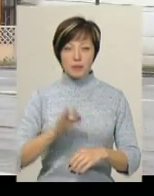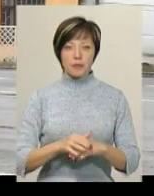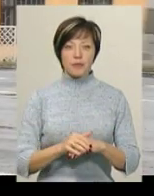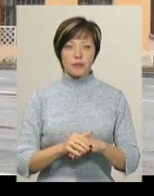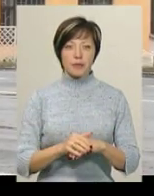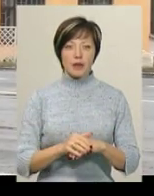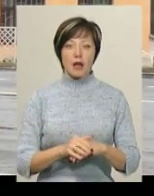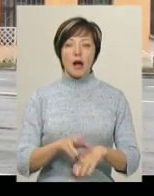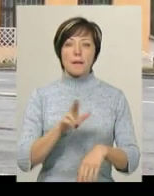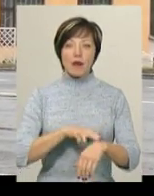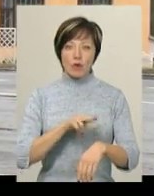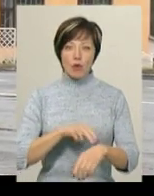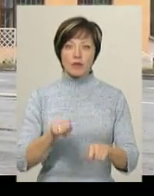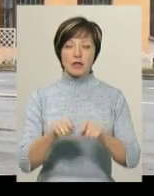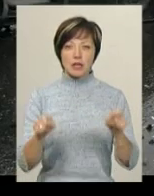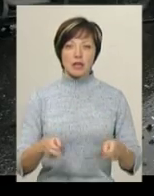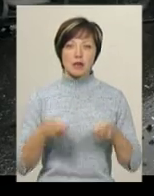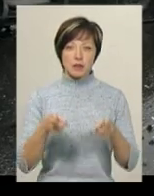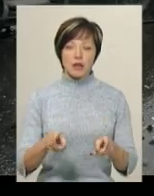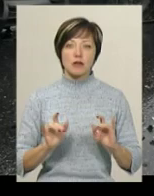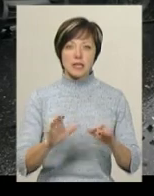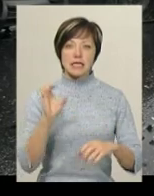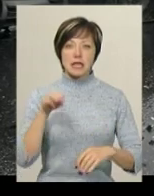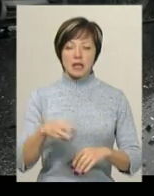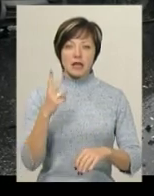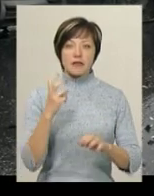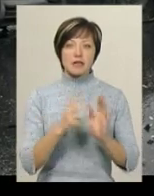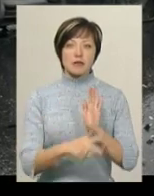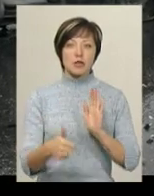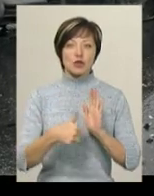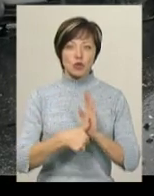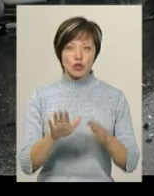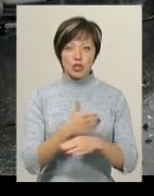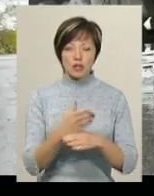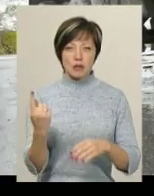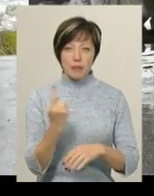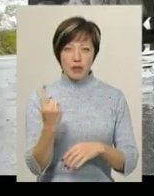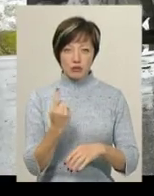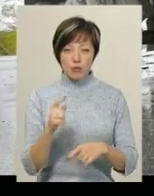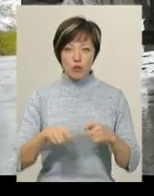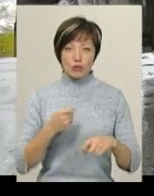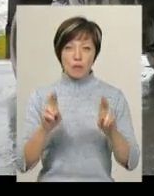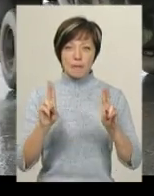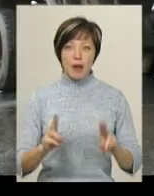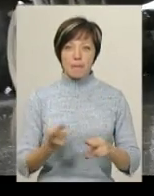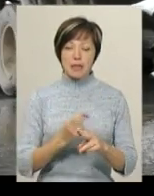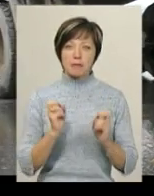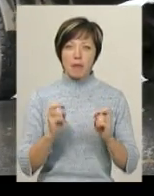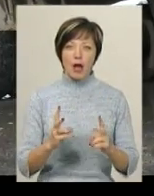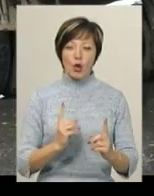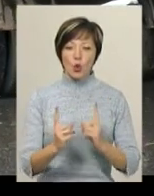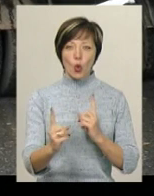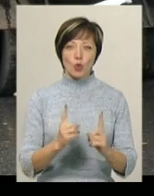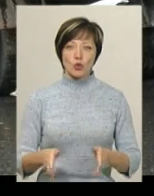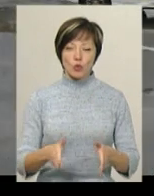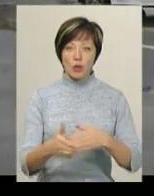Поврознюк, правоохоронці порушили кримінальне провадження за статтею 286 частиною першої – порушення правил безпеки дорожнього руху.